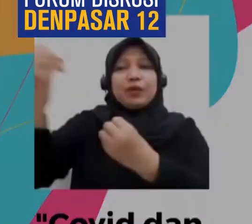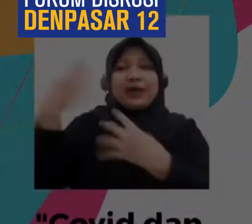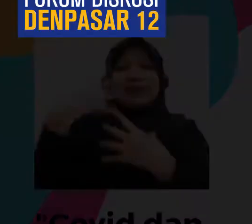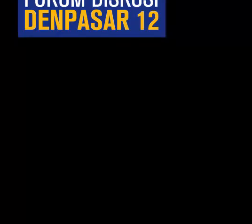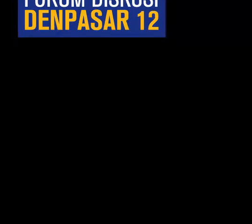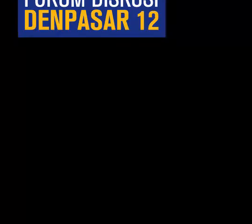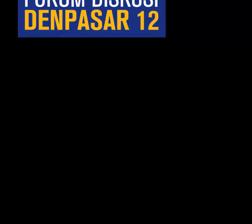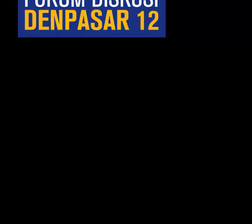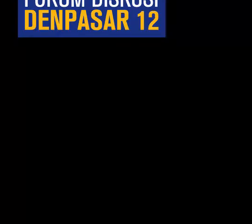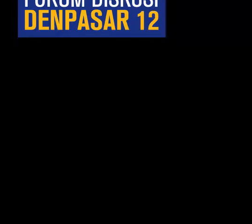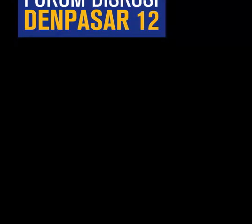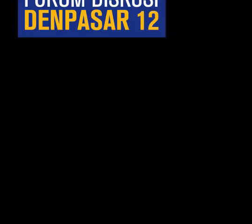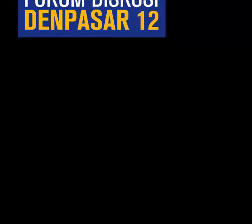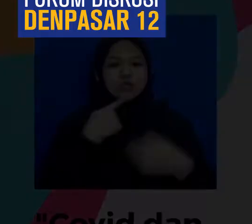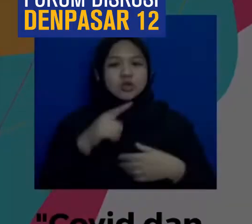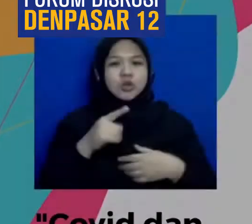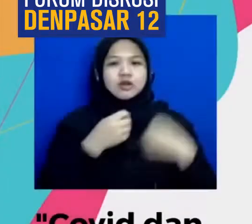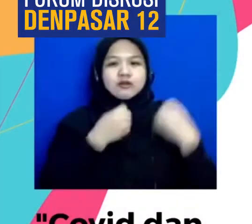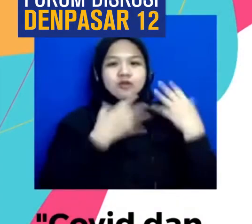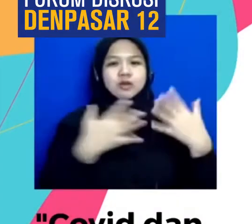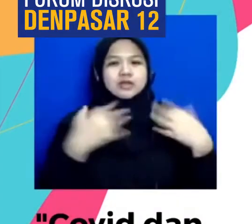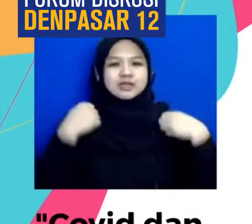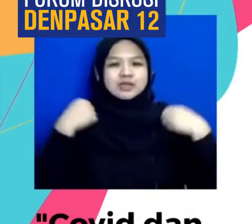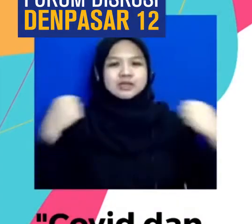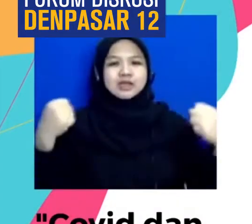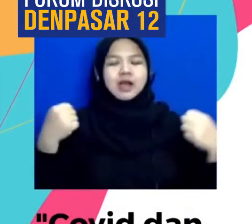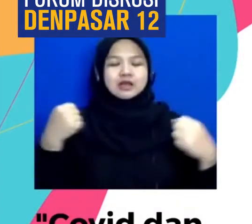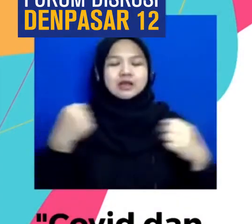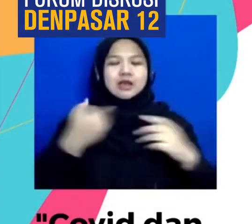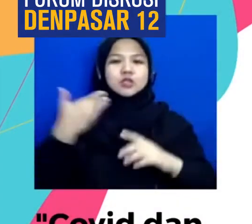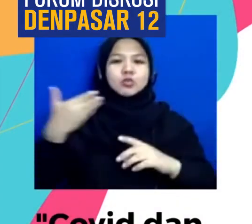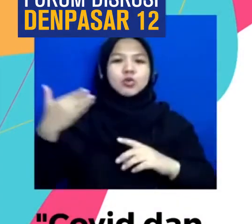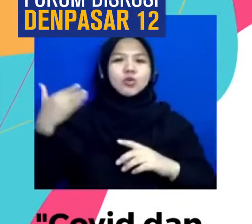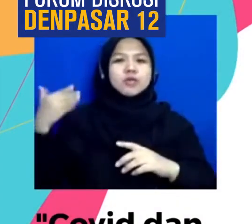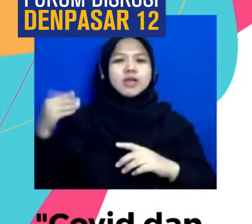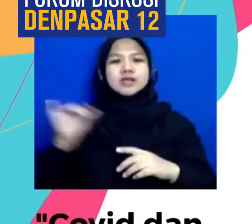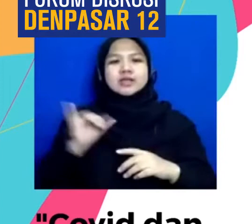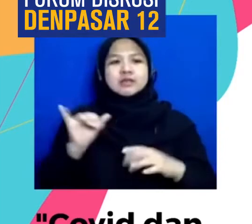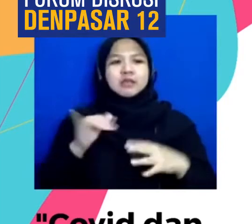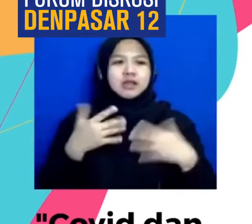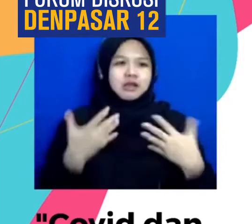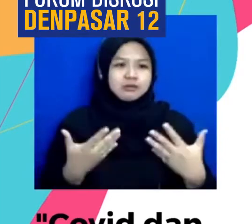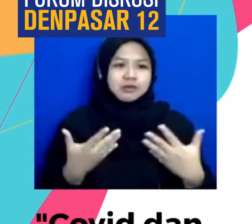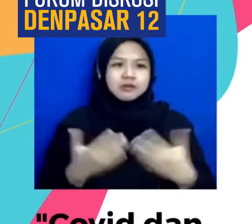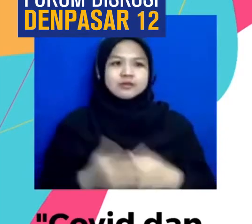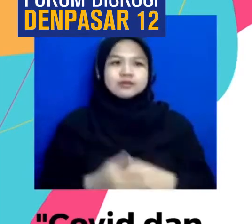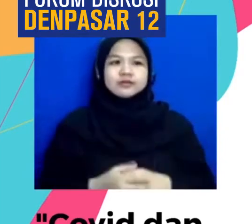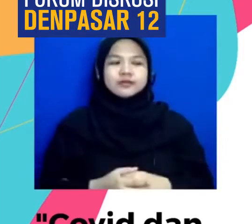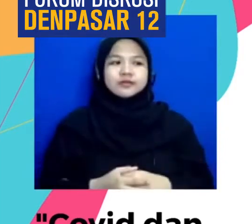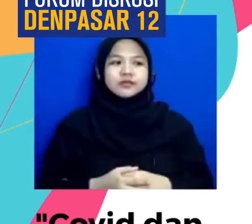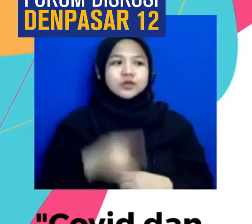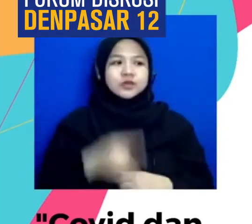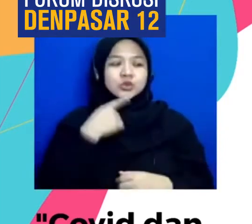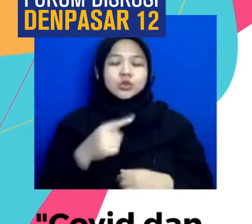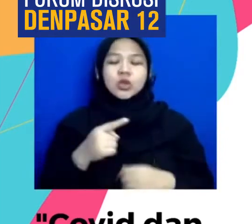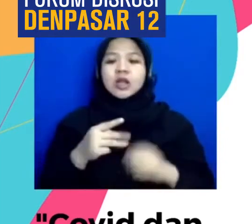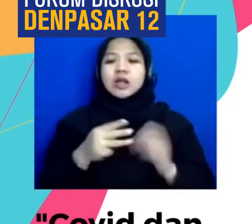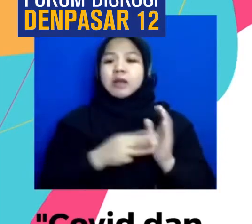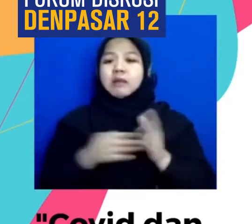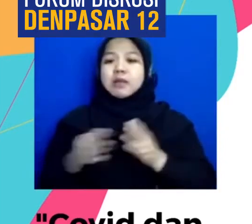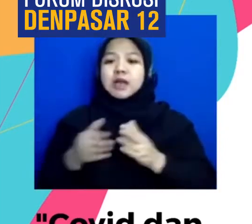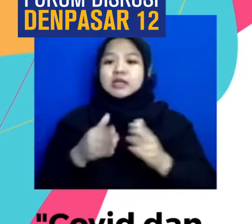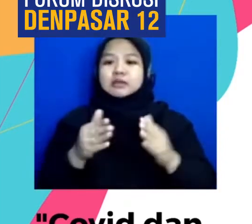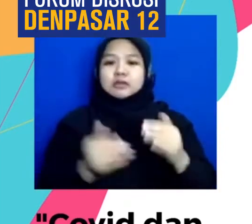Bertanggung jawab Kemudian juga Terkait Mekanisme Pelaksanaan vaksin itu sendiri